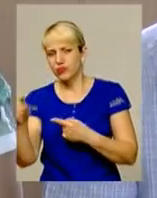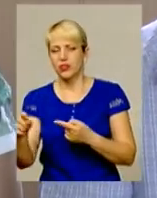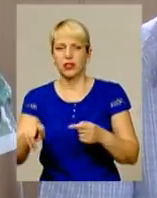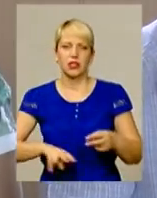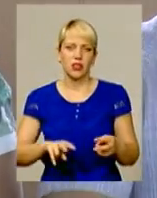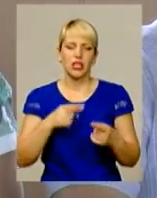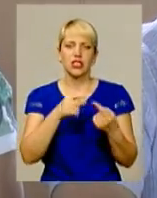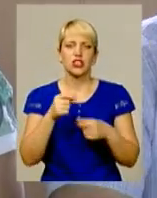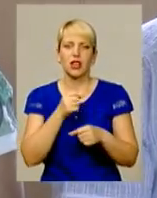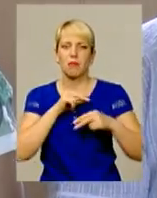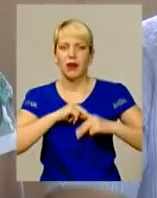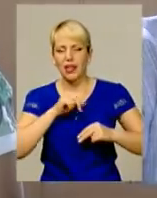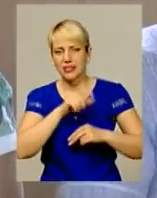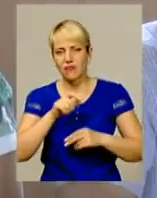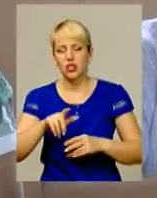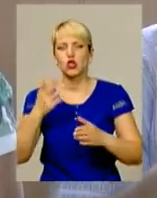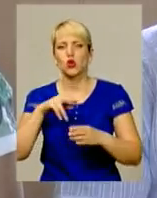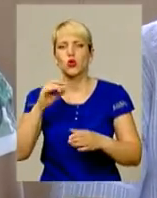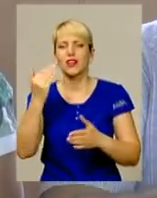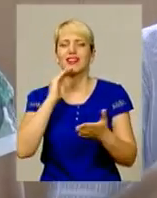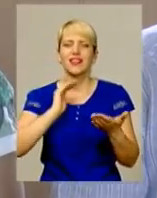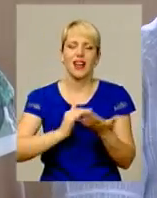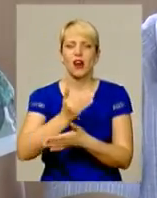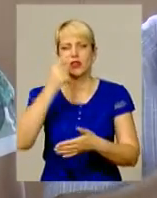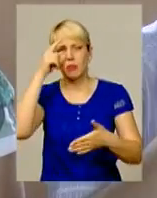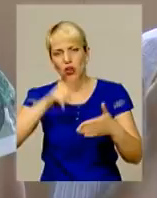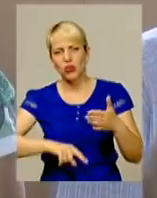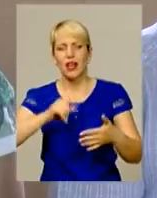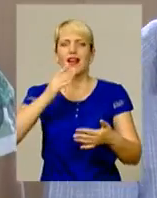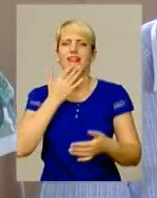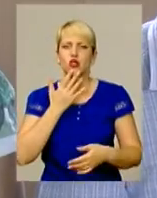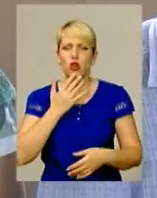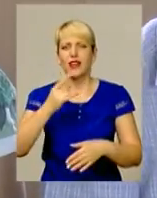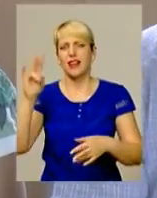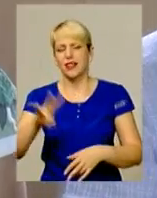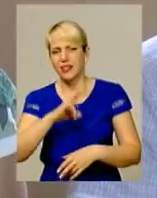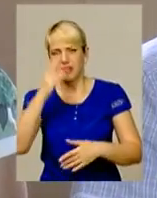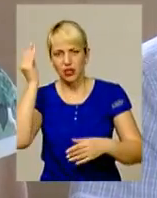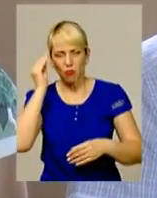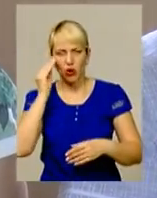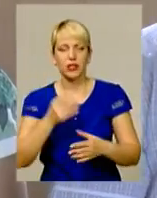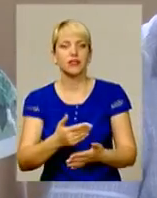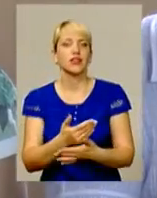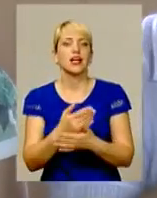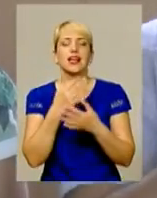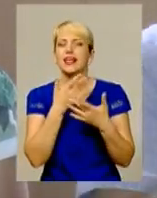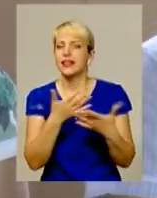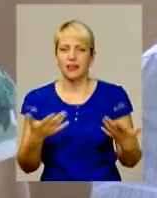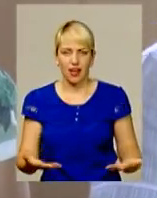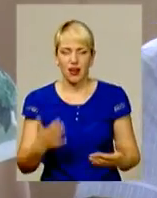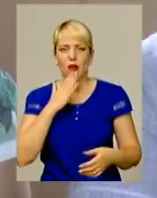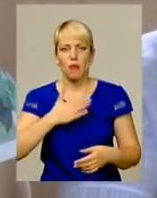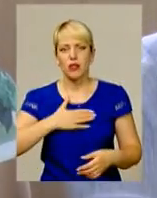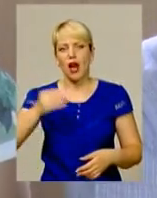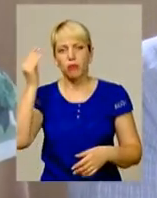працівників з приводу їхніх особистих якостей, переконань, національності, релігійних поглядів і так далі. Моя